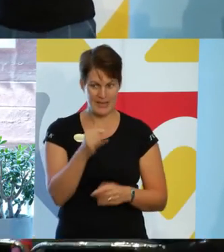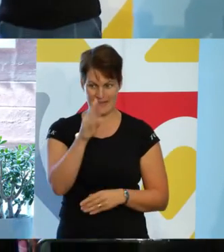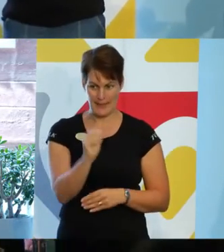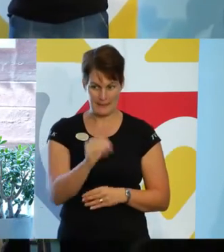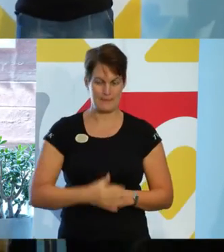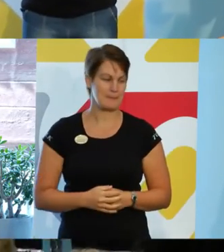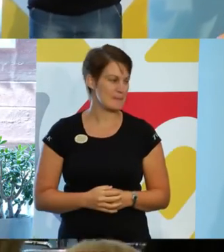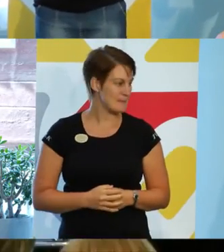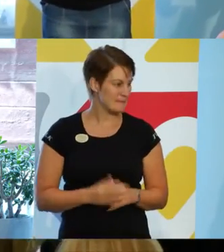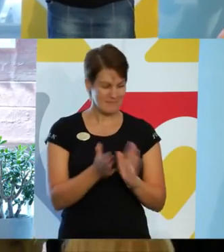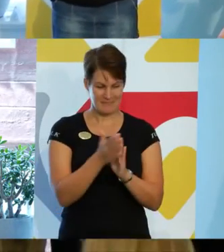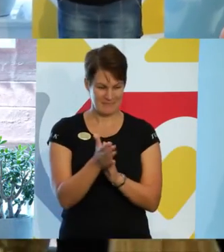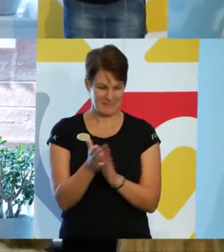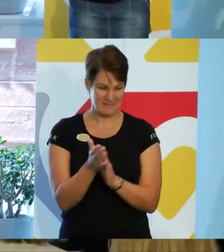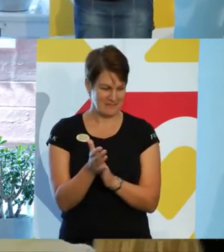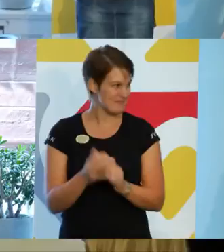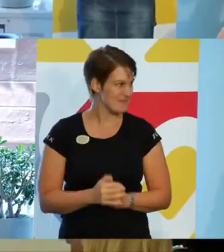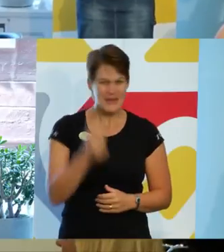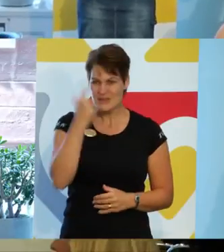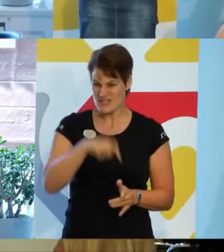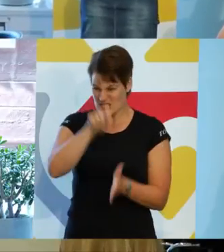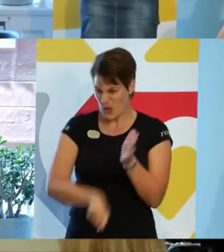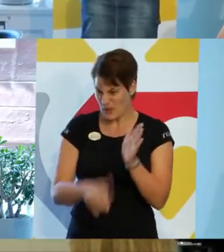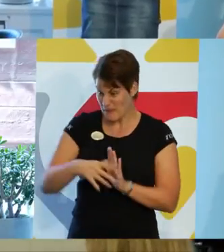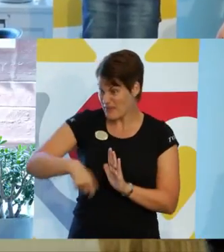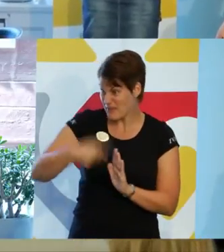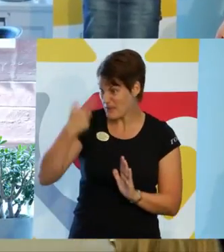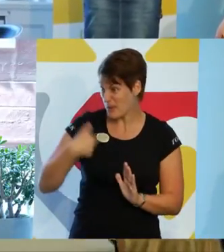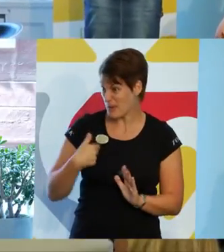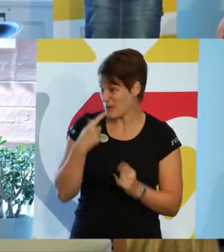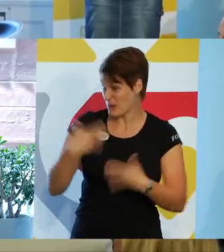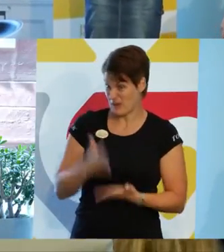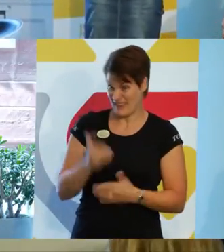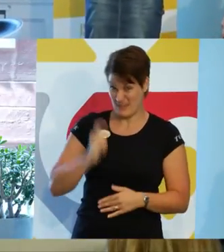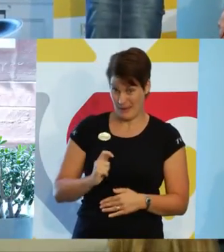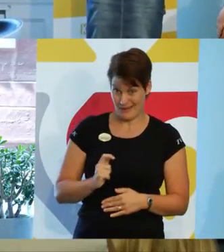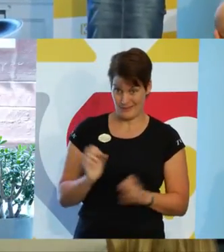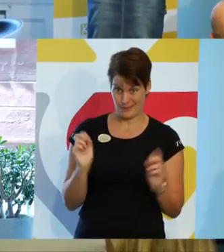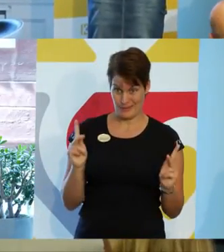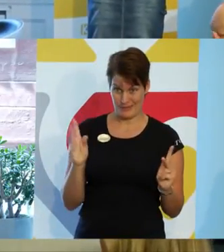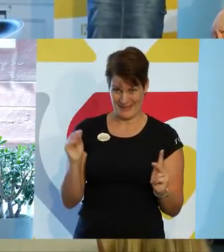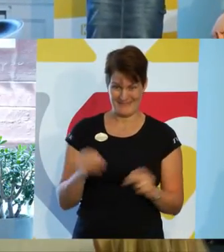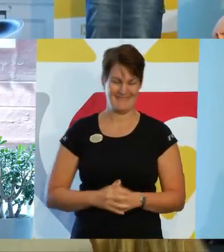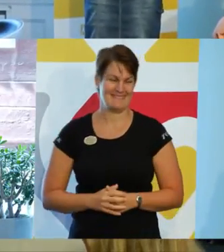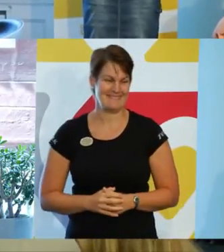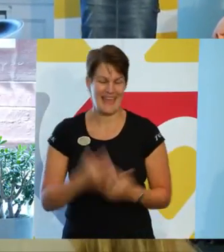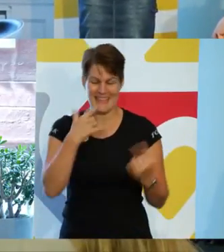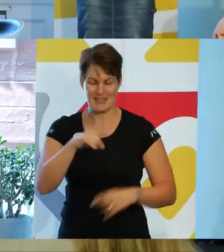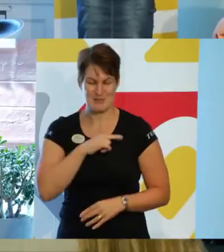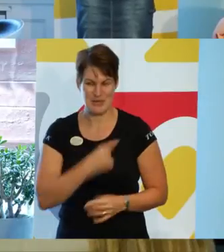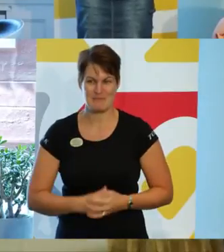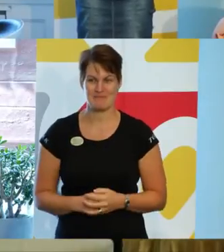Jag tror att vi ska börja med en film om jag nu är rätt underrättad i detta. Tack så länge.